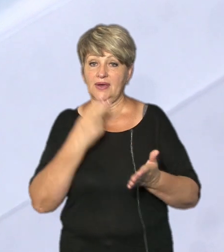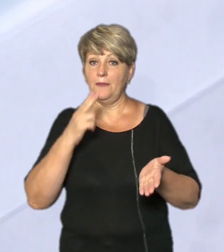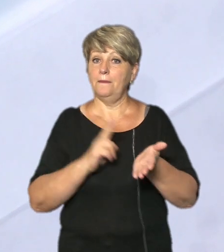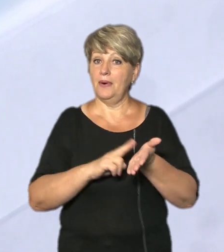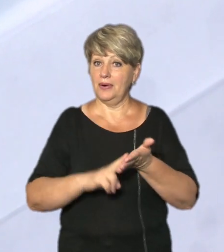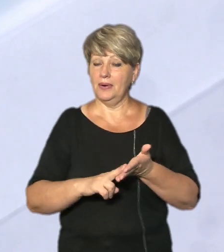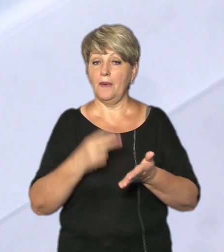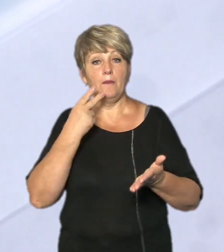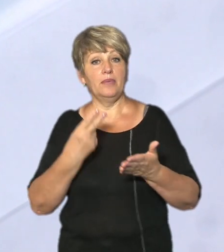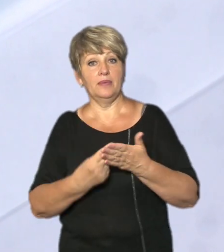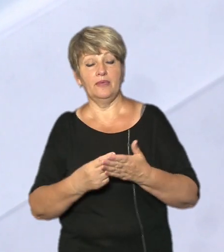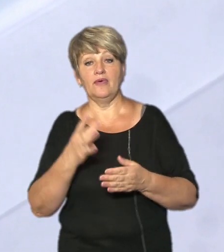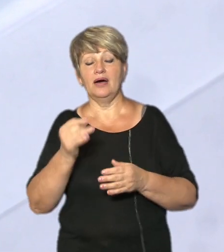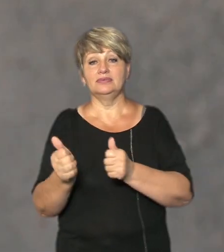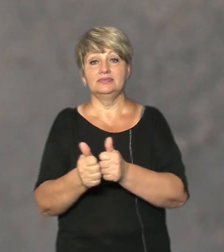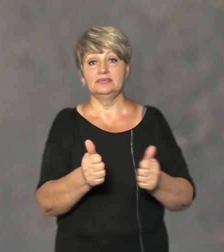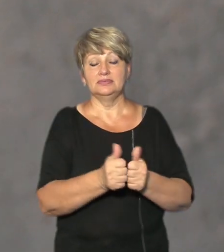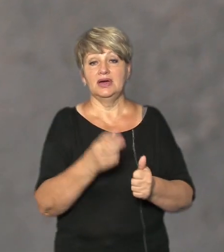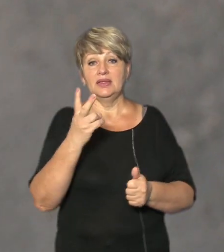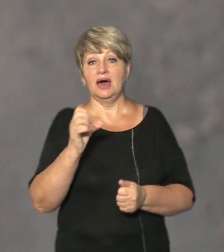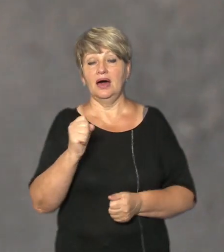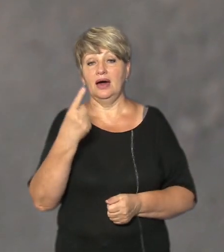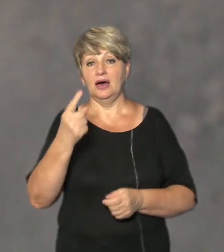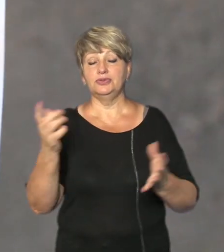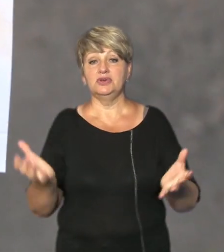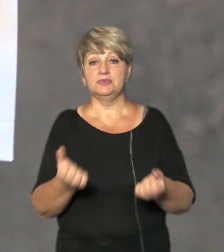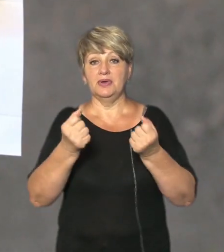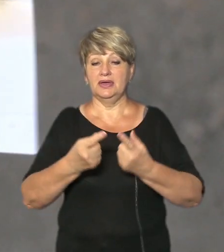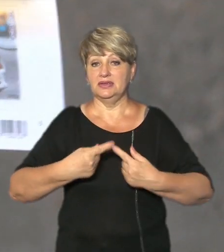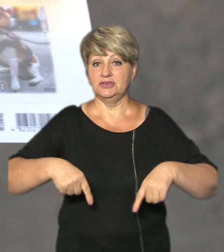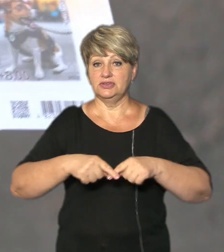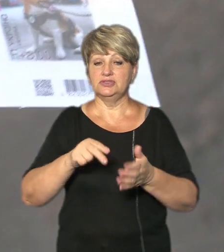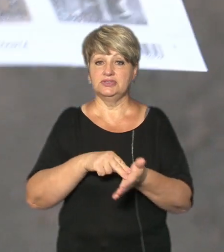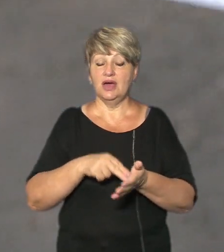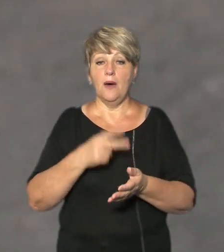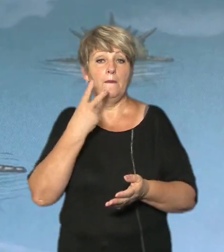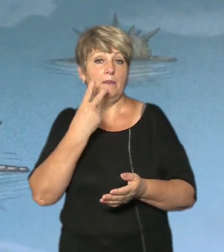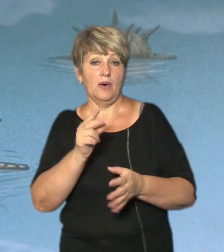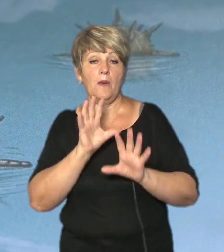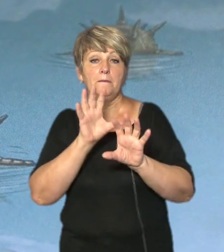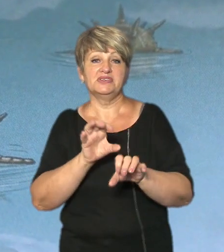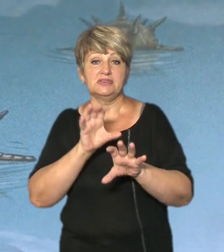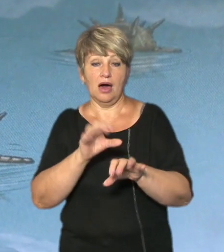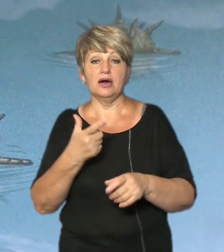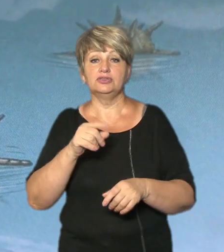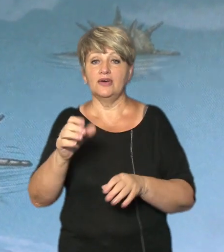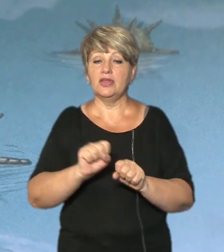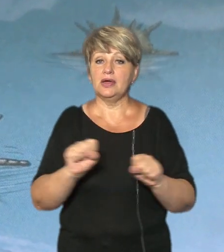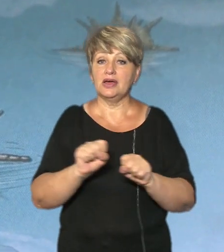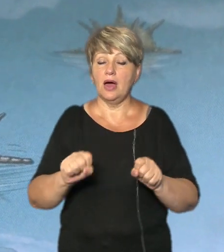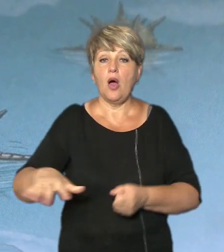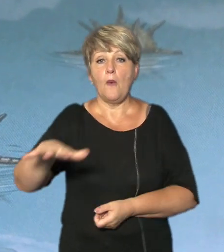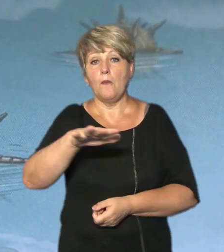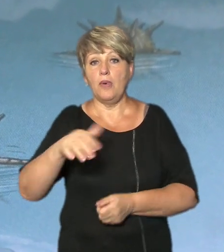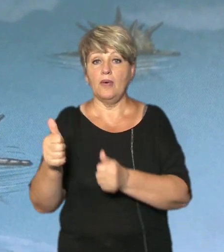однієї з рятувальних частин Черкас На шести поштових знаках зображені епізоди з життя пса-патрона, де він розміновує поля у збережжя